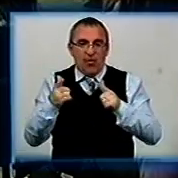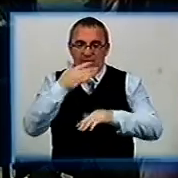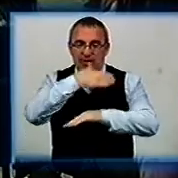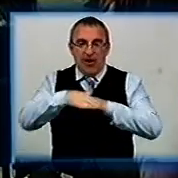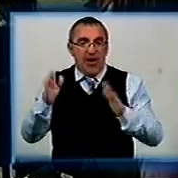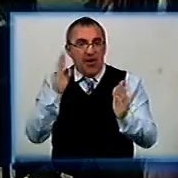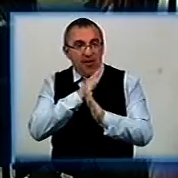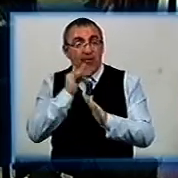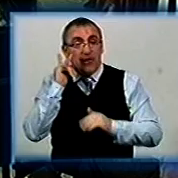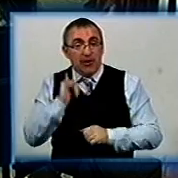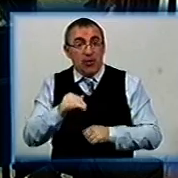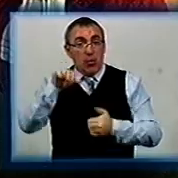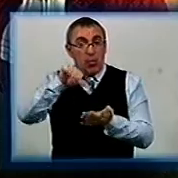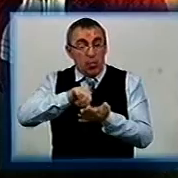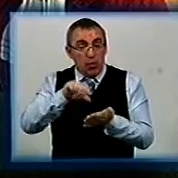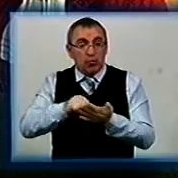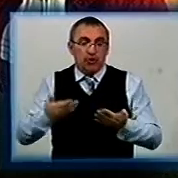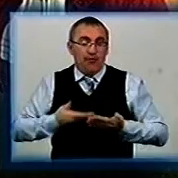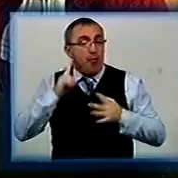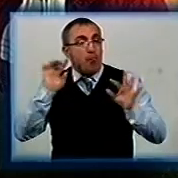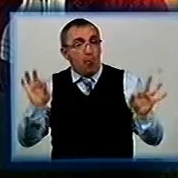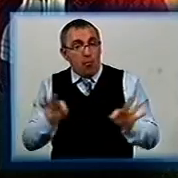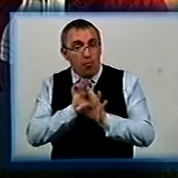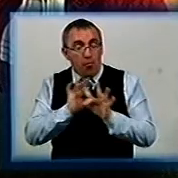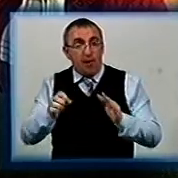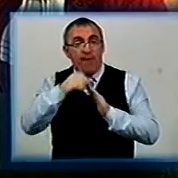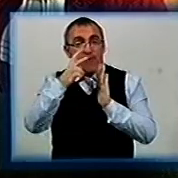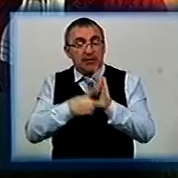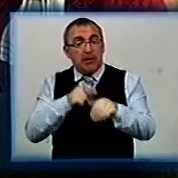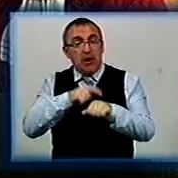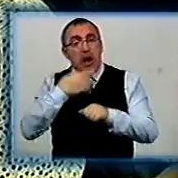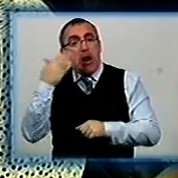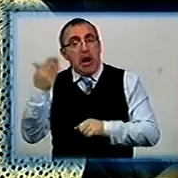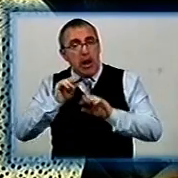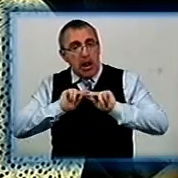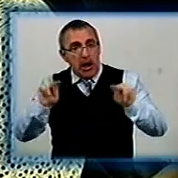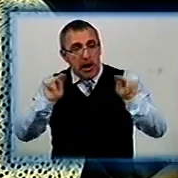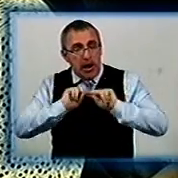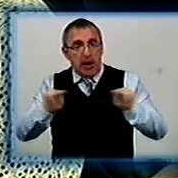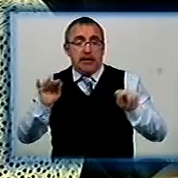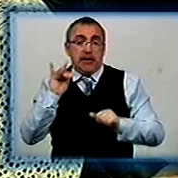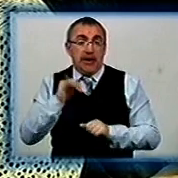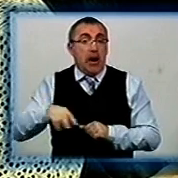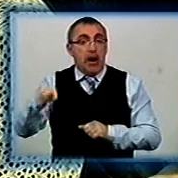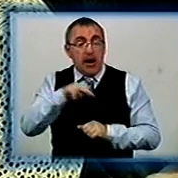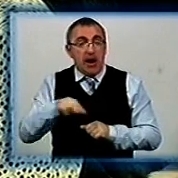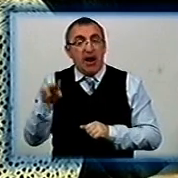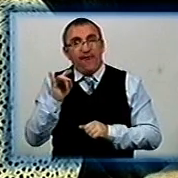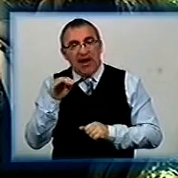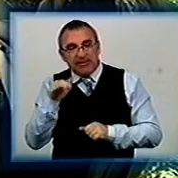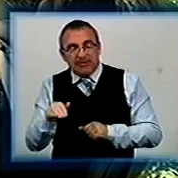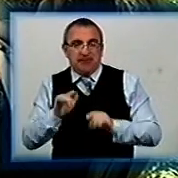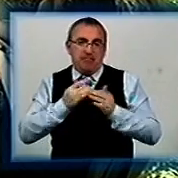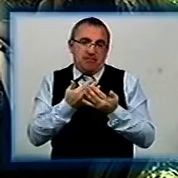вогнищі. Крім цього, учасників чекає жива музика, 18 годин цікавих лекцій та майстер-класів, літературні квести та багато